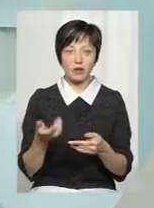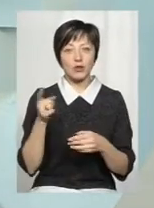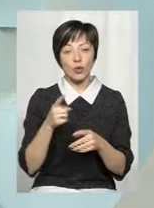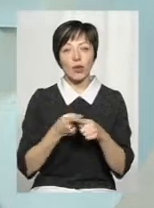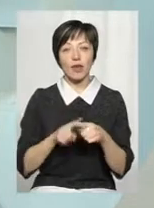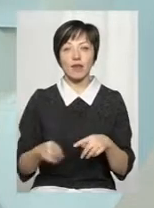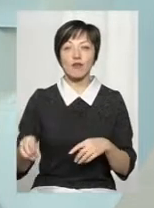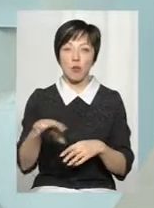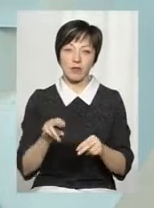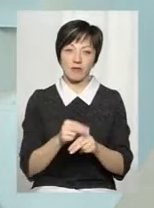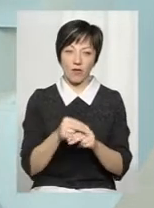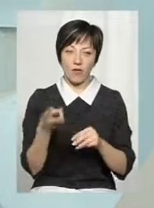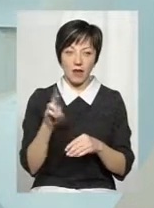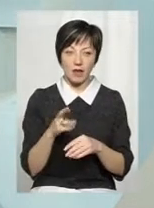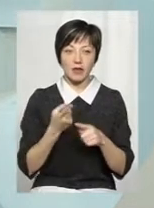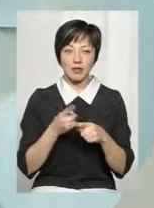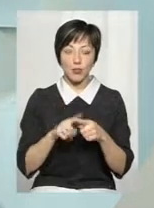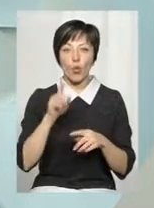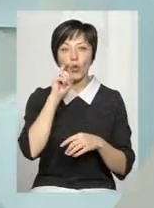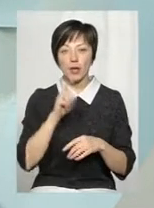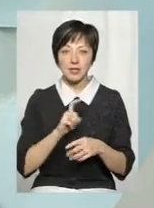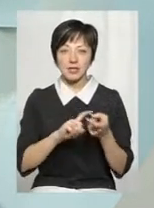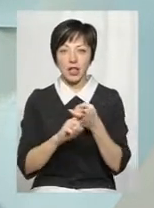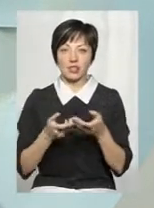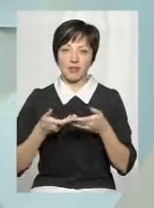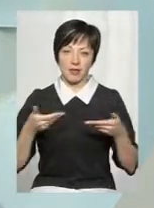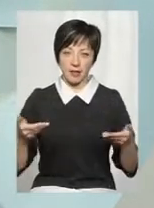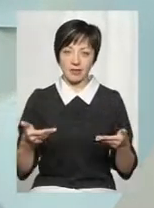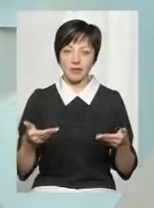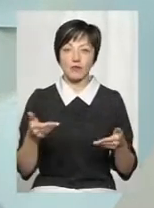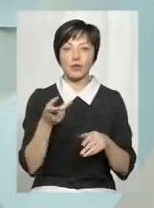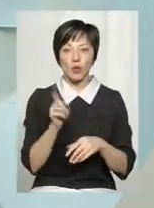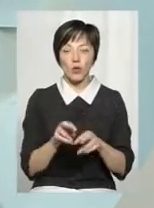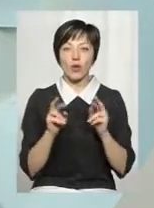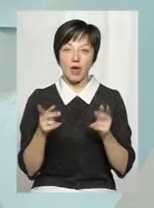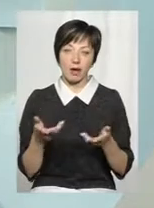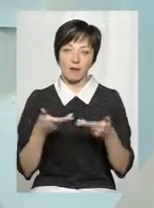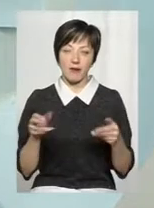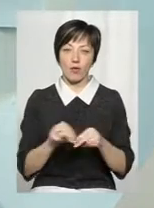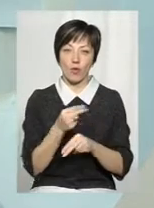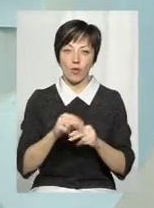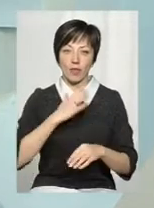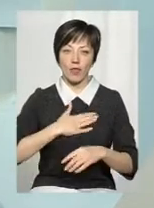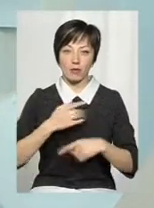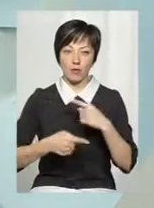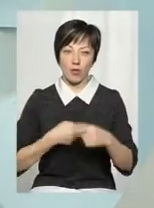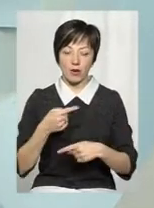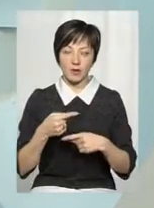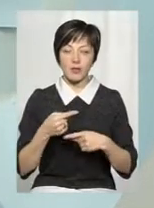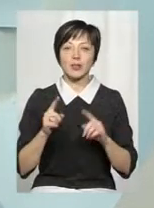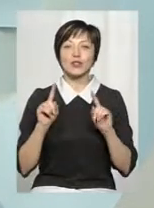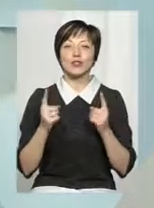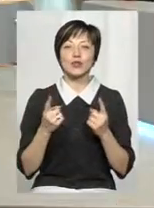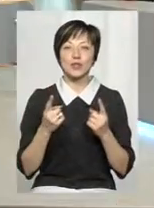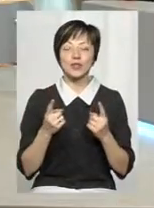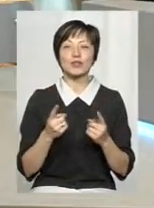є європейське виховання. Розумієте? Тому Україна залежить від нас. Від того, як ми виховуємо наше покоління. Це дуже